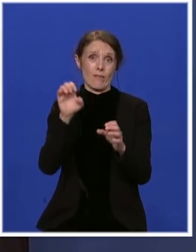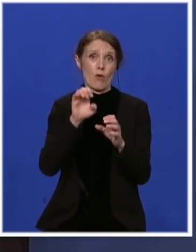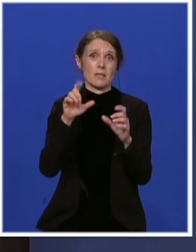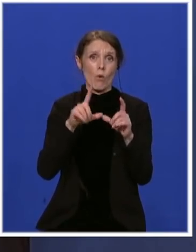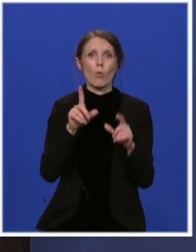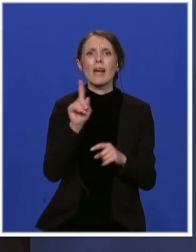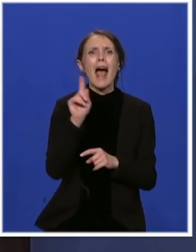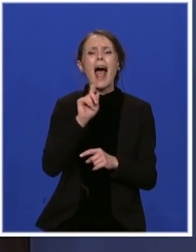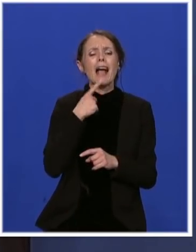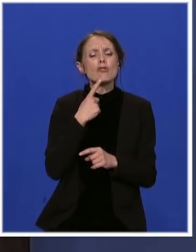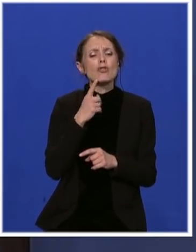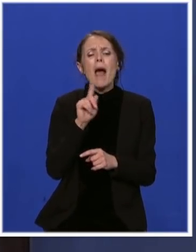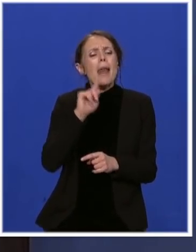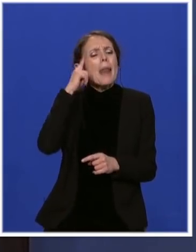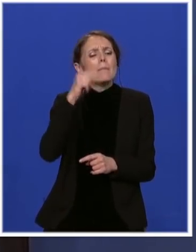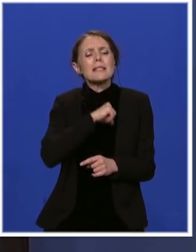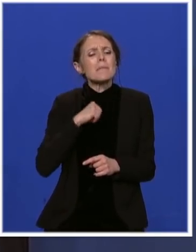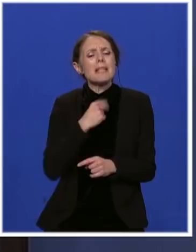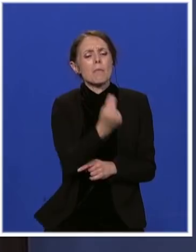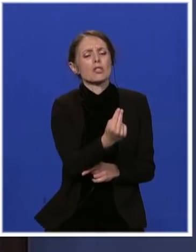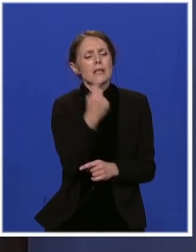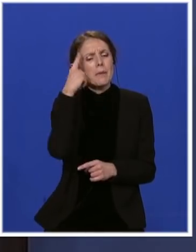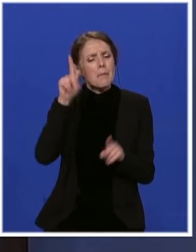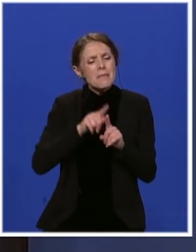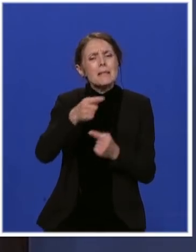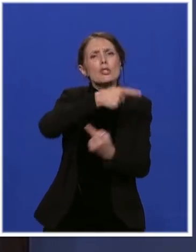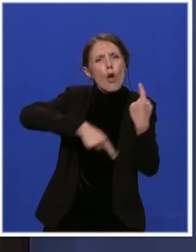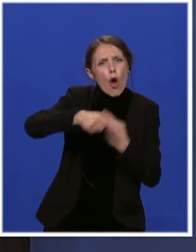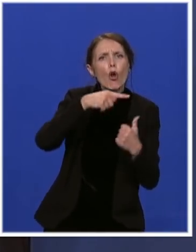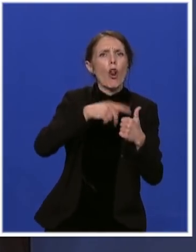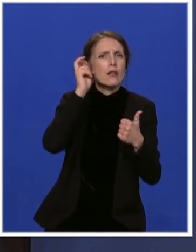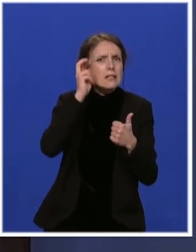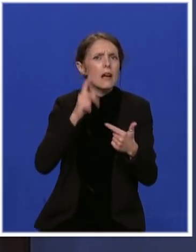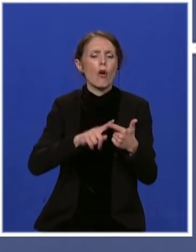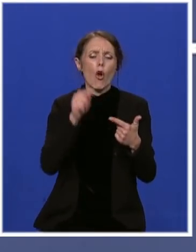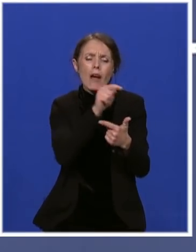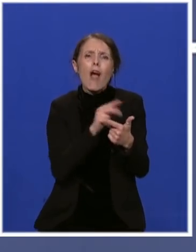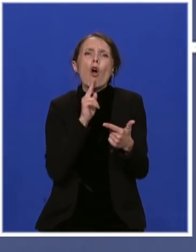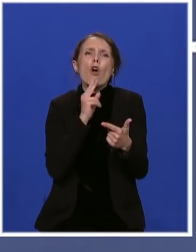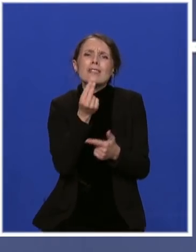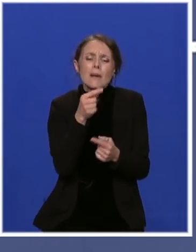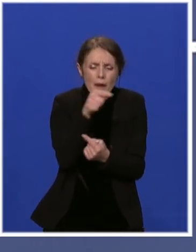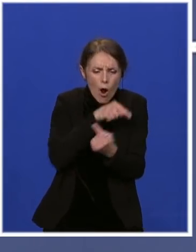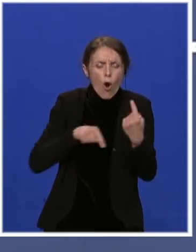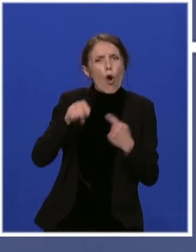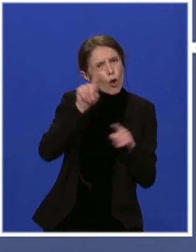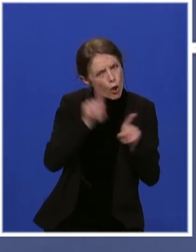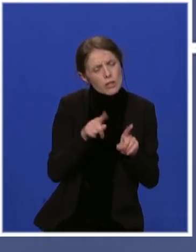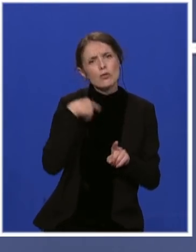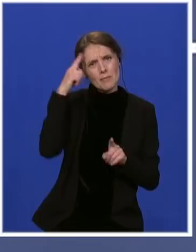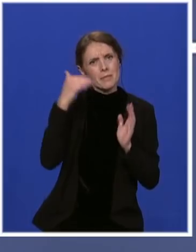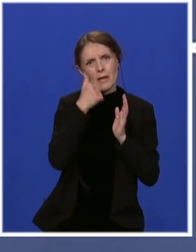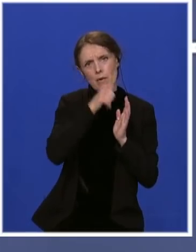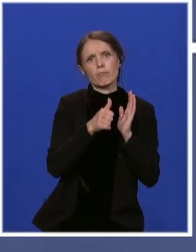mislim samo na Srbiju, mislim i na ostale zemlje u regionu, mislim i na Crnu Goru, mislim i na mnoge druge. Dakle, smatram da